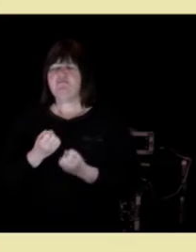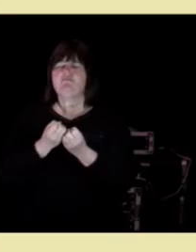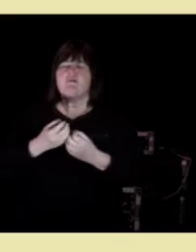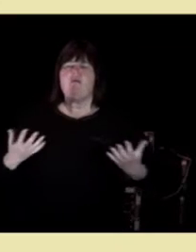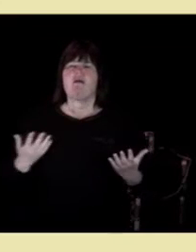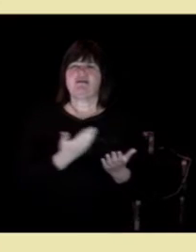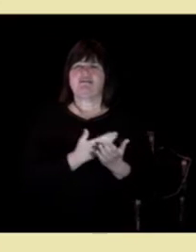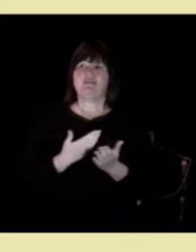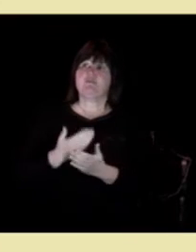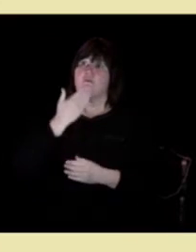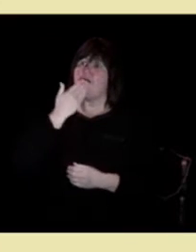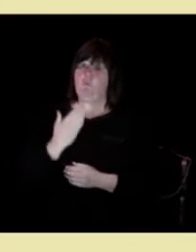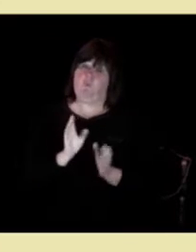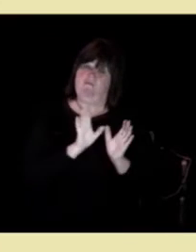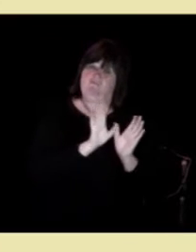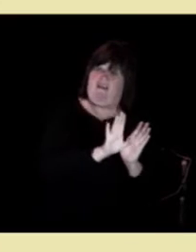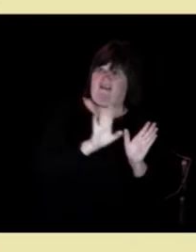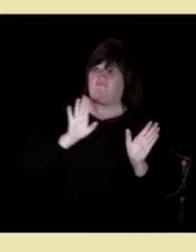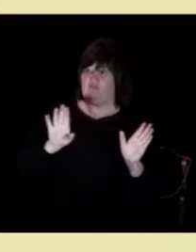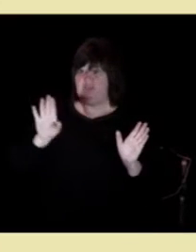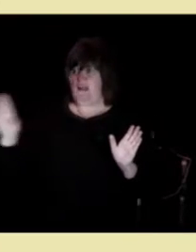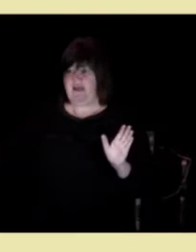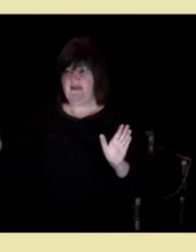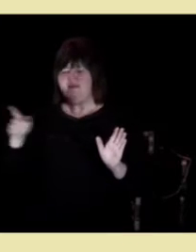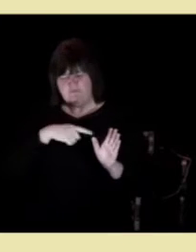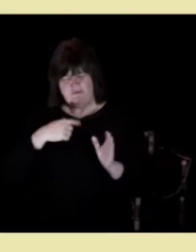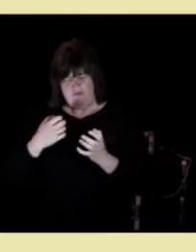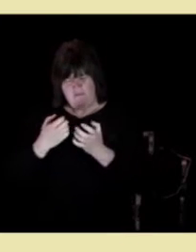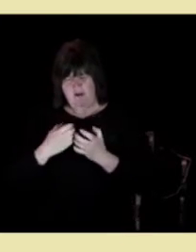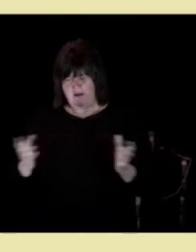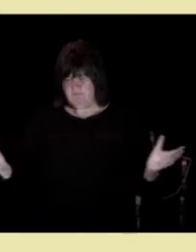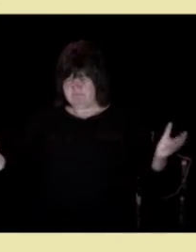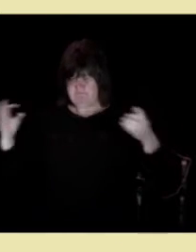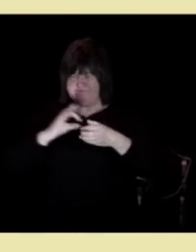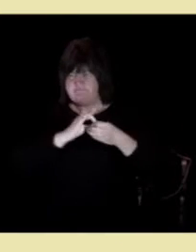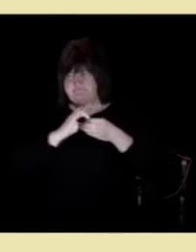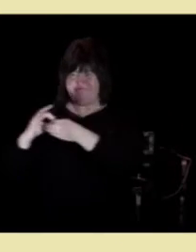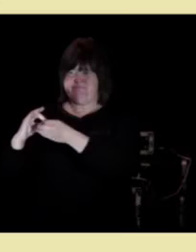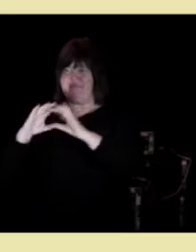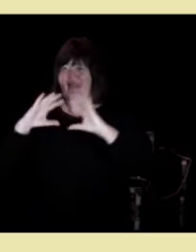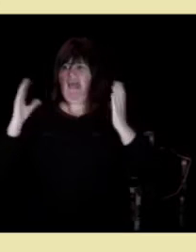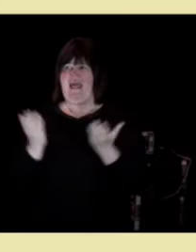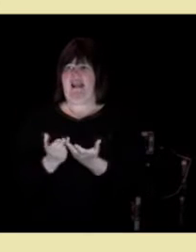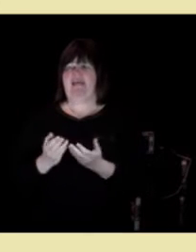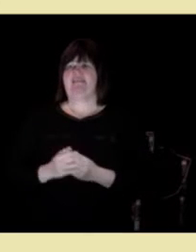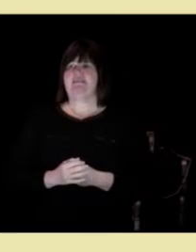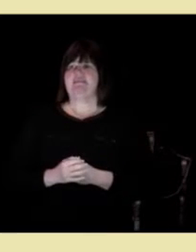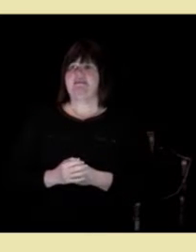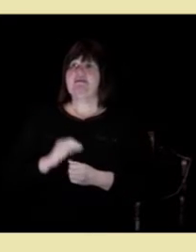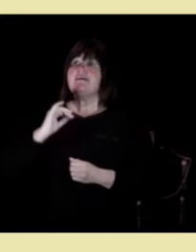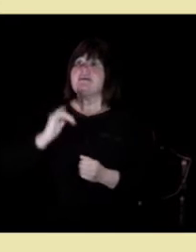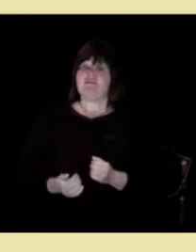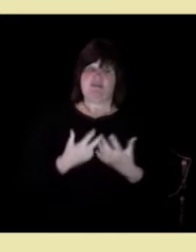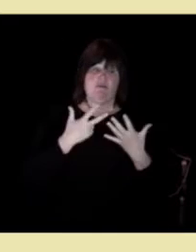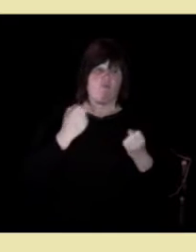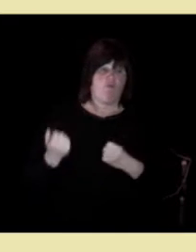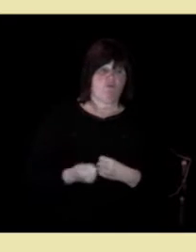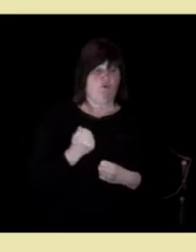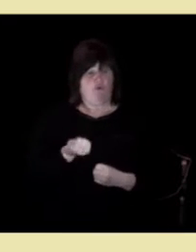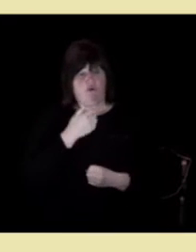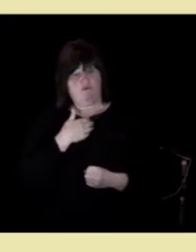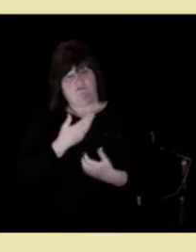hver for seg, men vi mangler helheten. Kvinnen brått i år får gode omsorgstjenester hjemme,